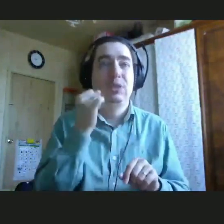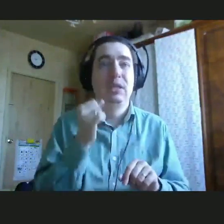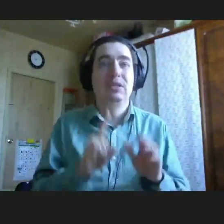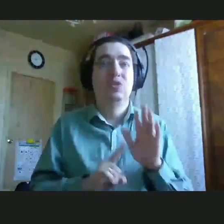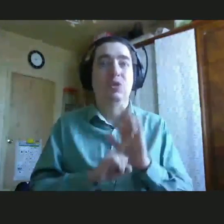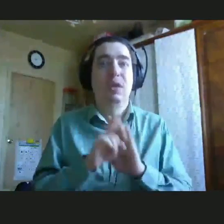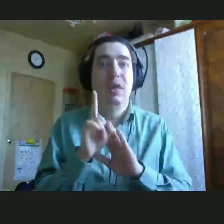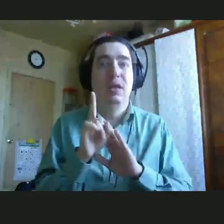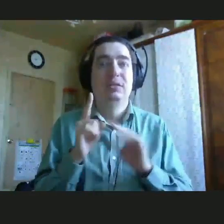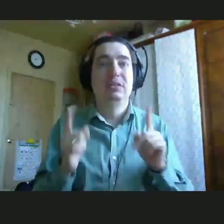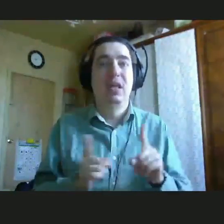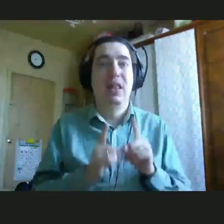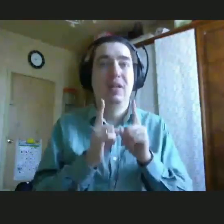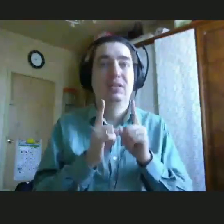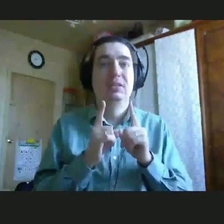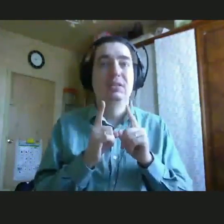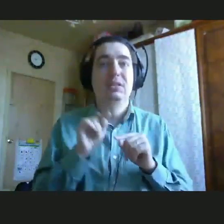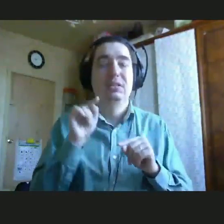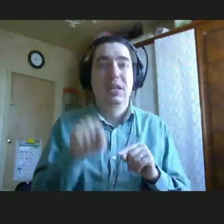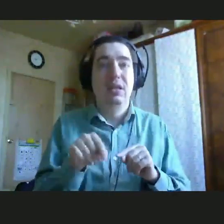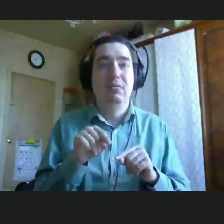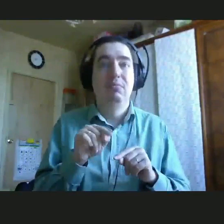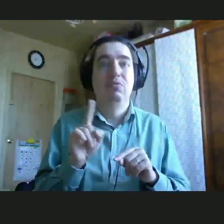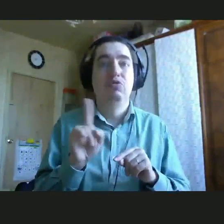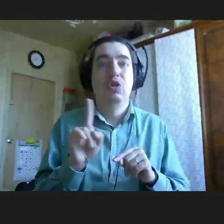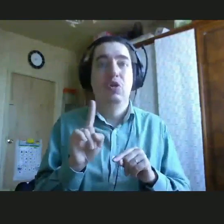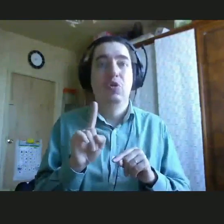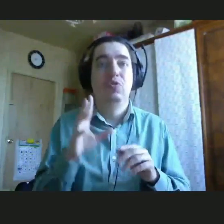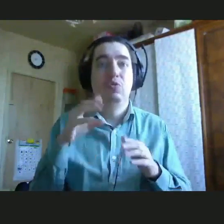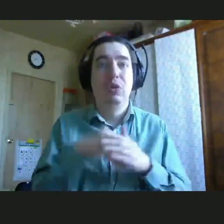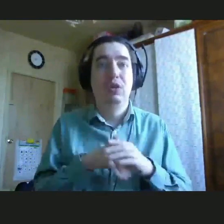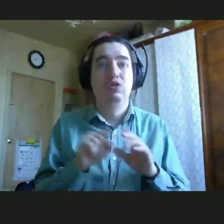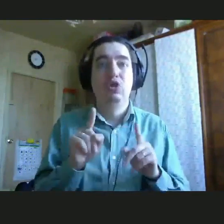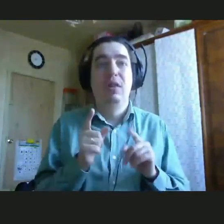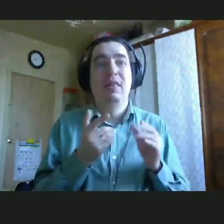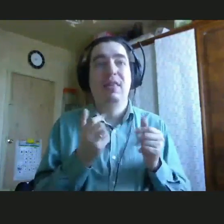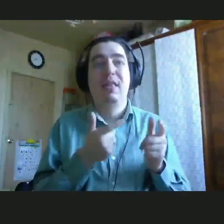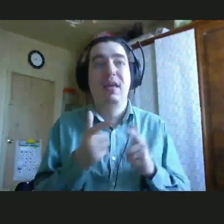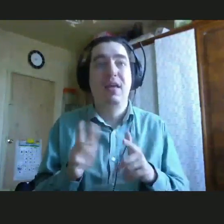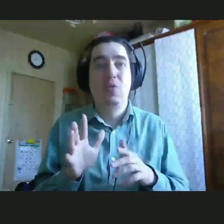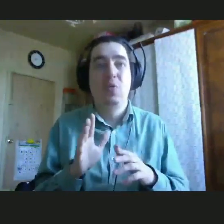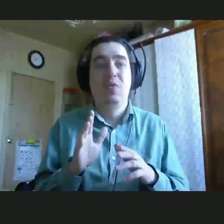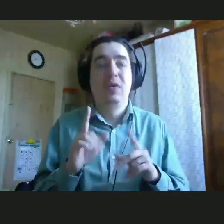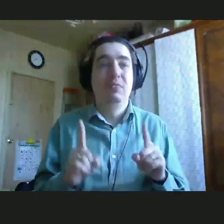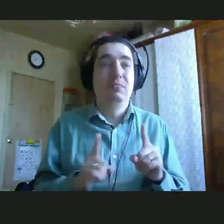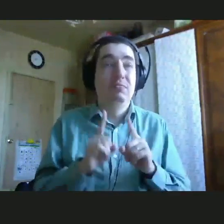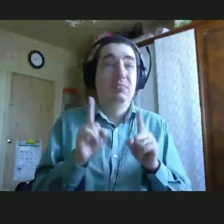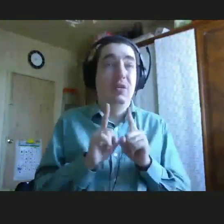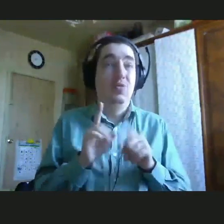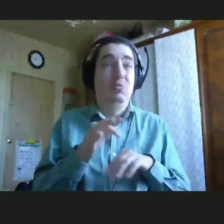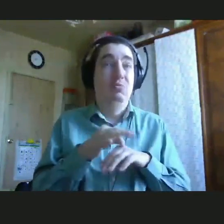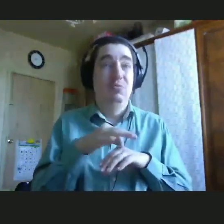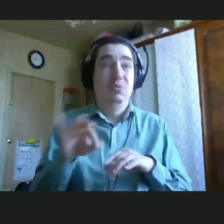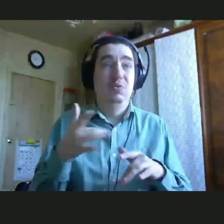сталкиваться с тем, что общество не настолько готово, как ей показывала мама. И